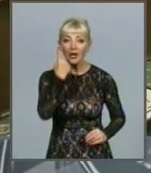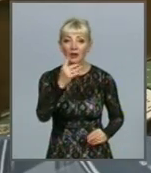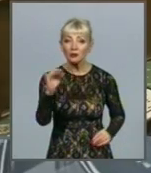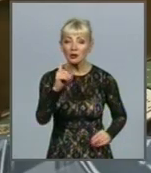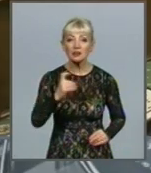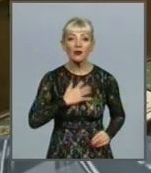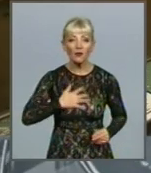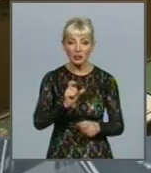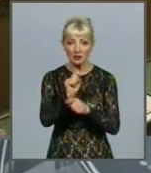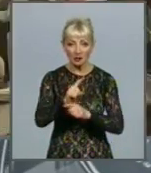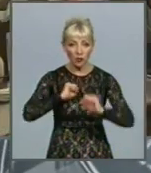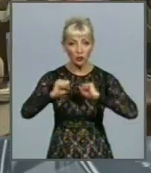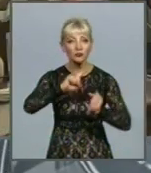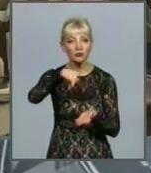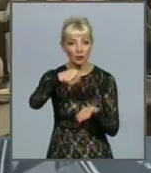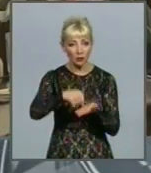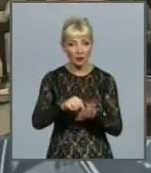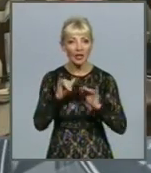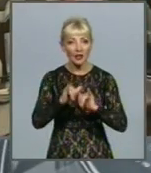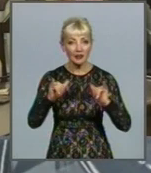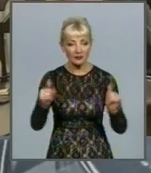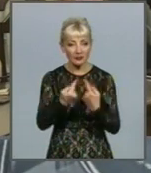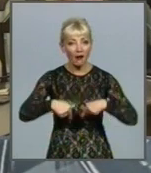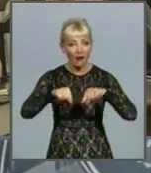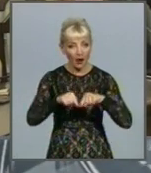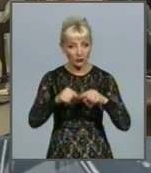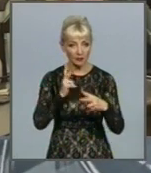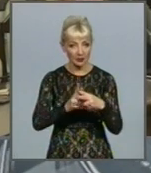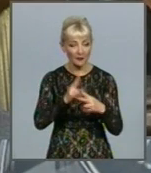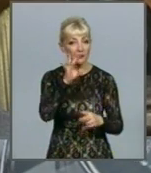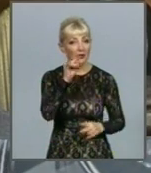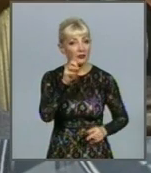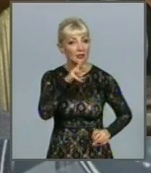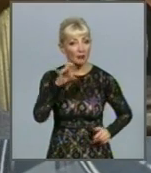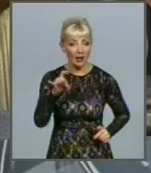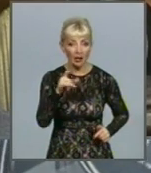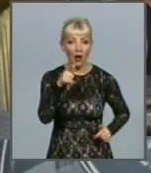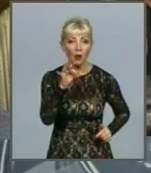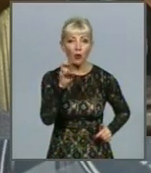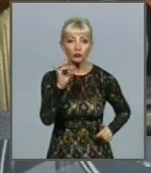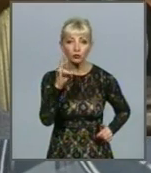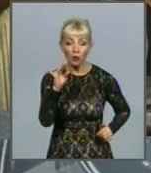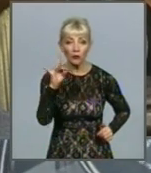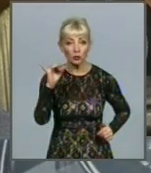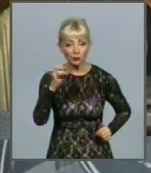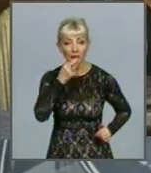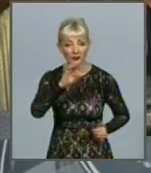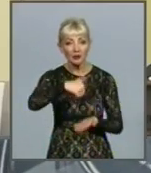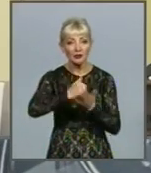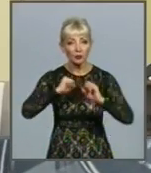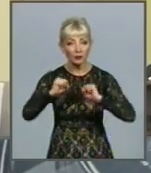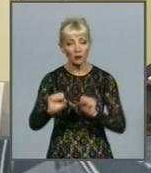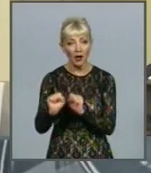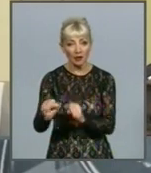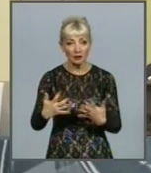першочергових завдань керівництва міста – розвиток галузі медицини. Віце-мер Світлана Горбонова-Рубан зазначає, департамент охорони здоров